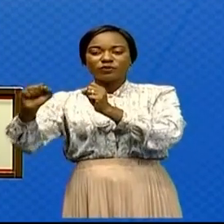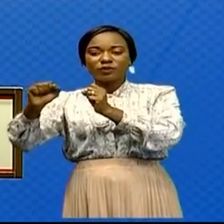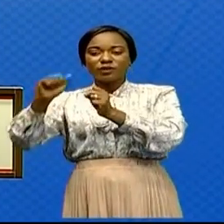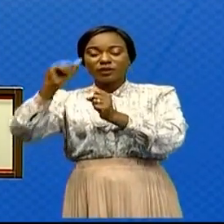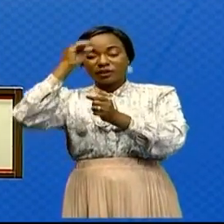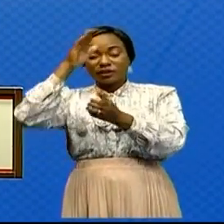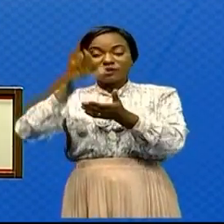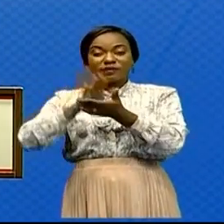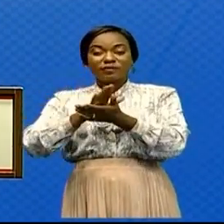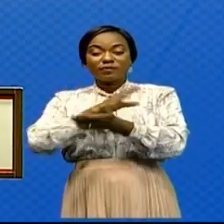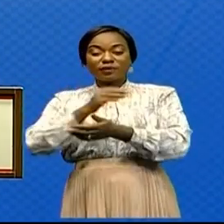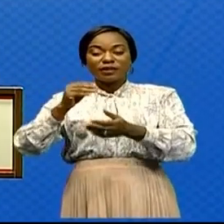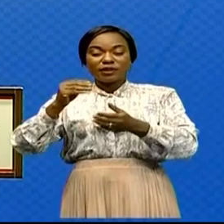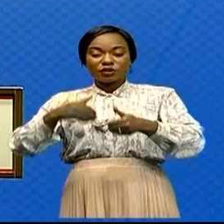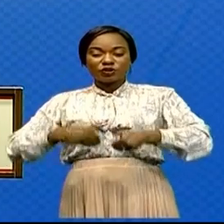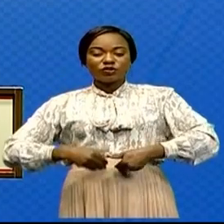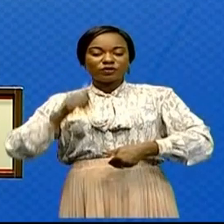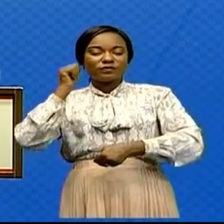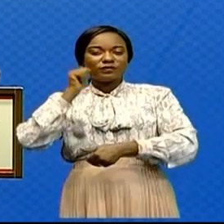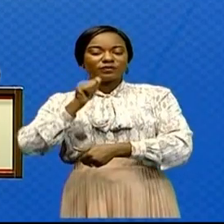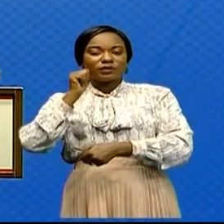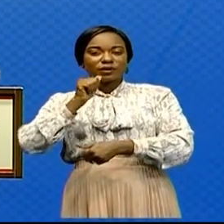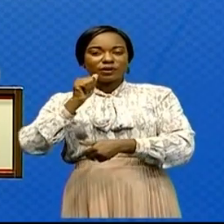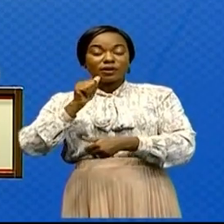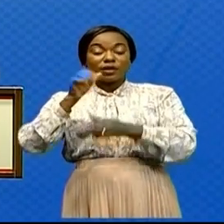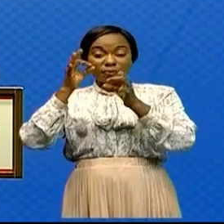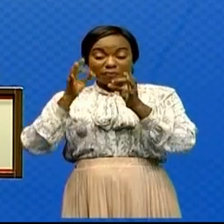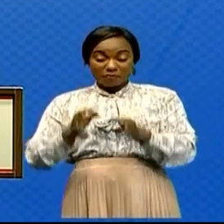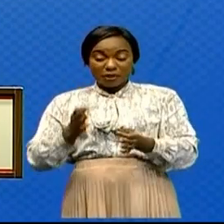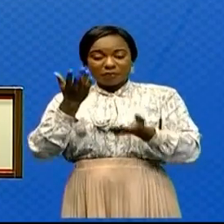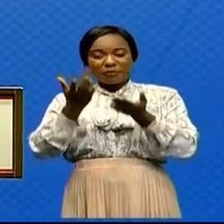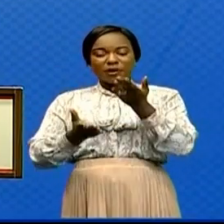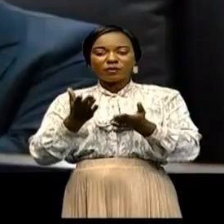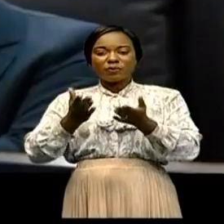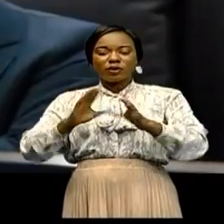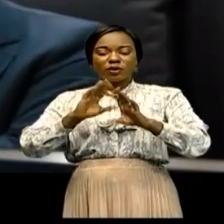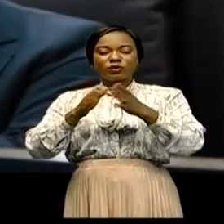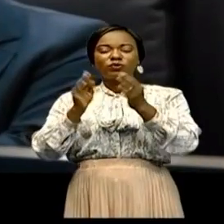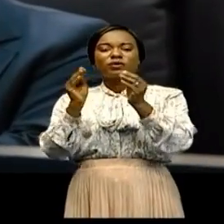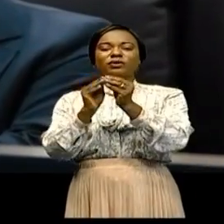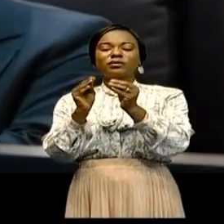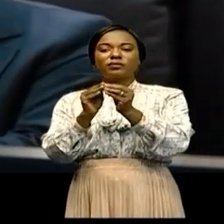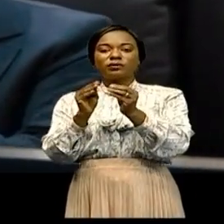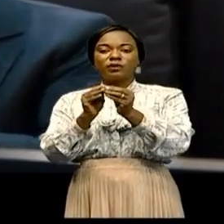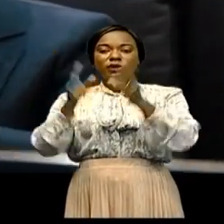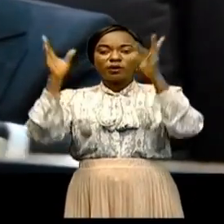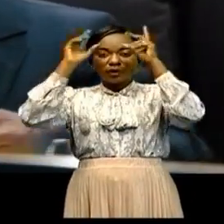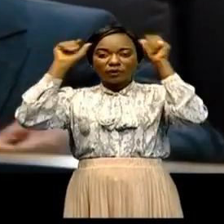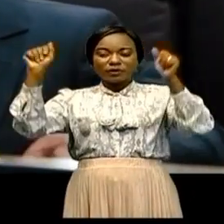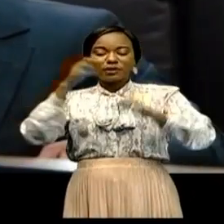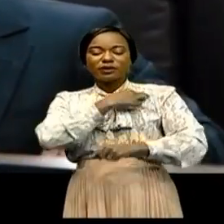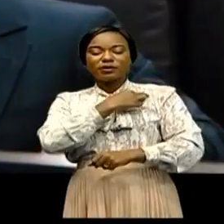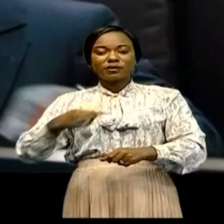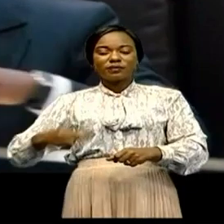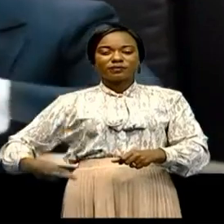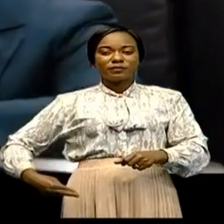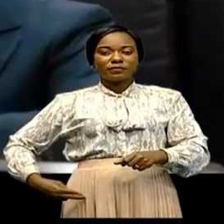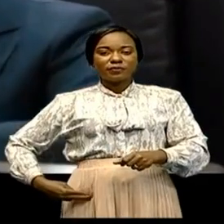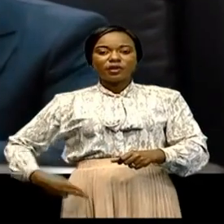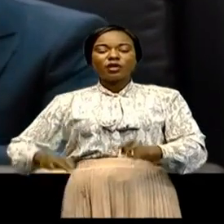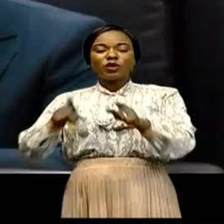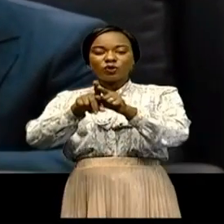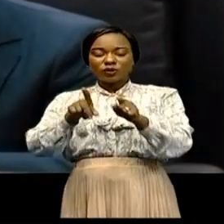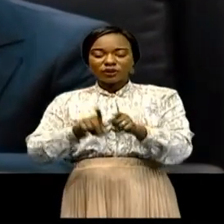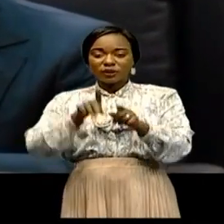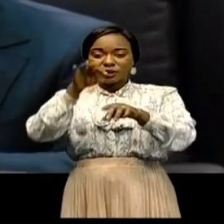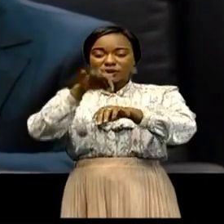femme et de la jeune fille. Parallèlement à ces sommets inédits, le président de la République a eu